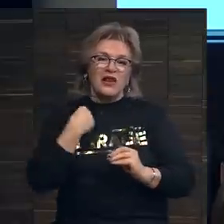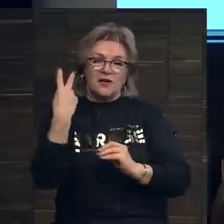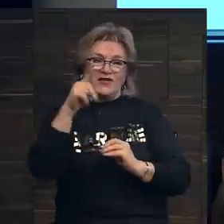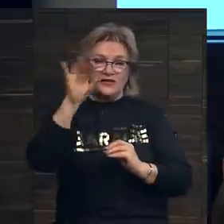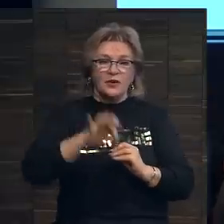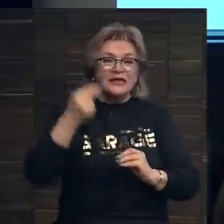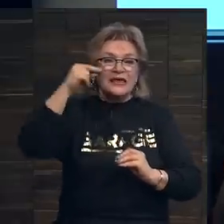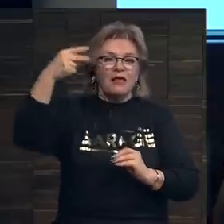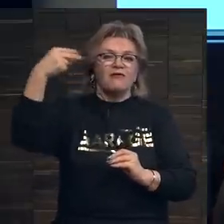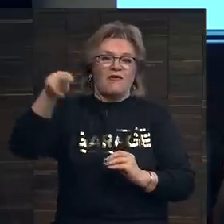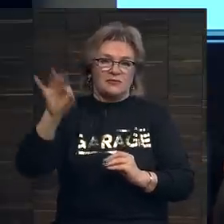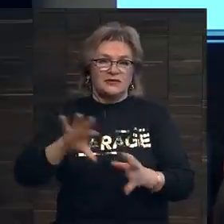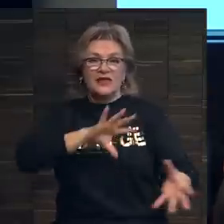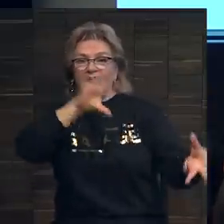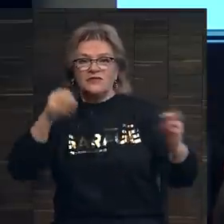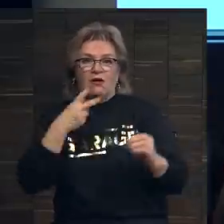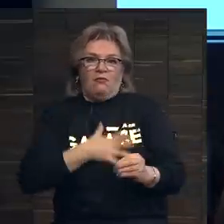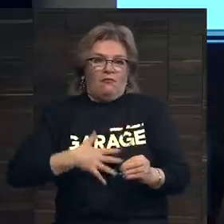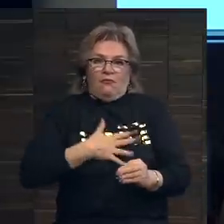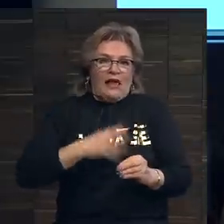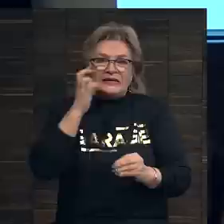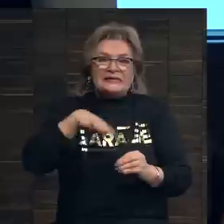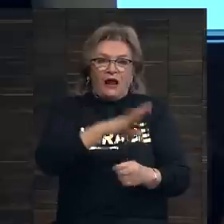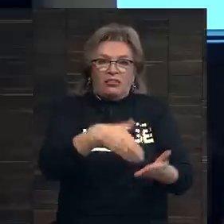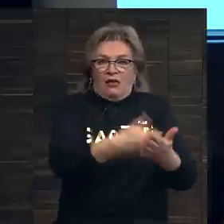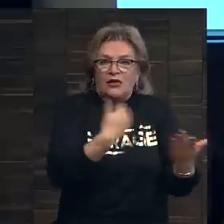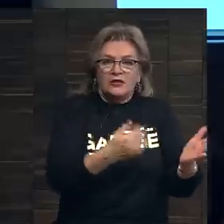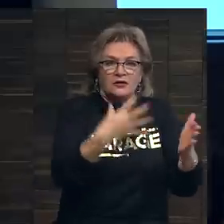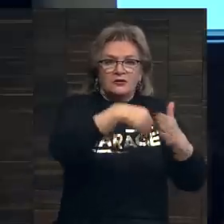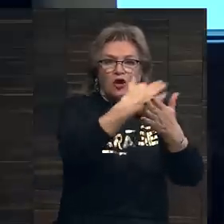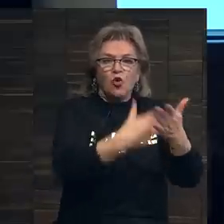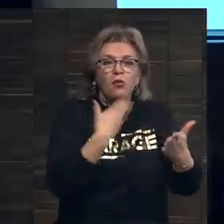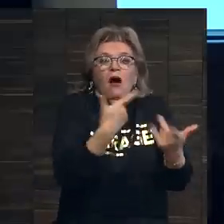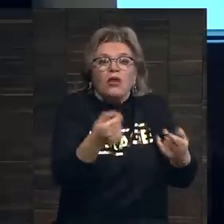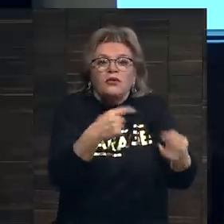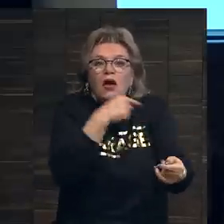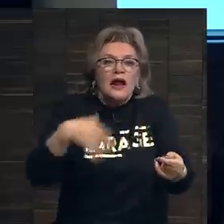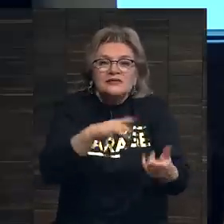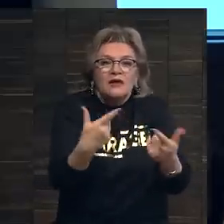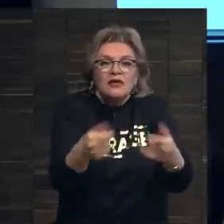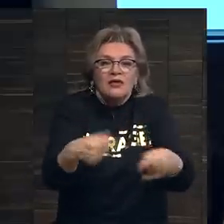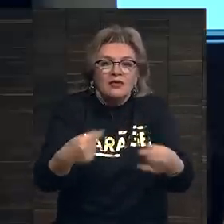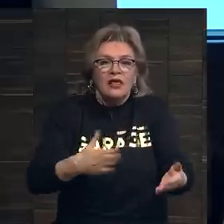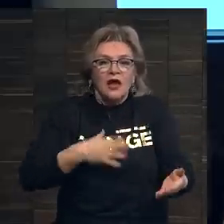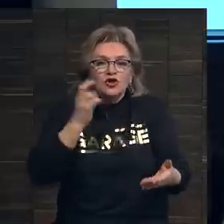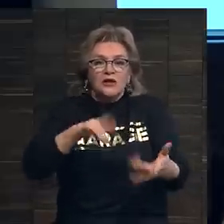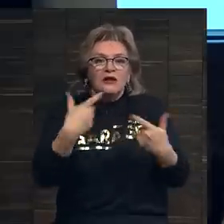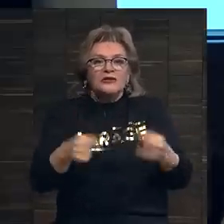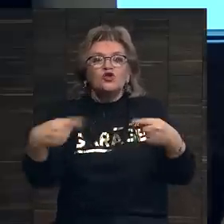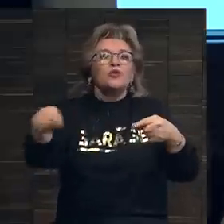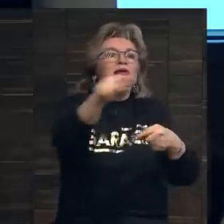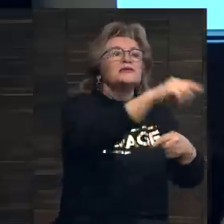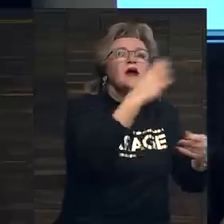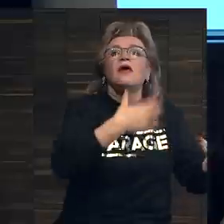21%, Китай 20%. Все разочаровываются, что их страна не представлена в топе. Все спрашивают, где Россия, где наша страна, где другие